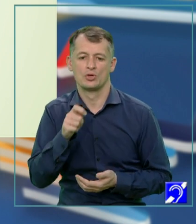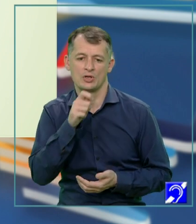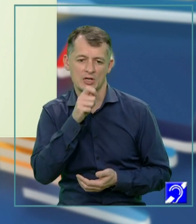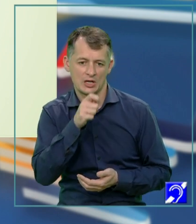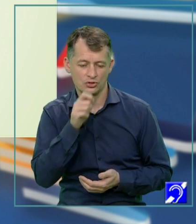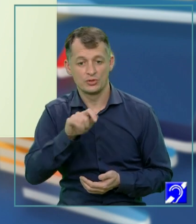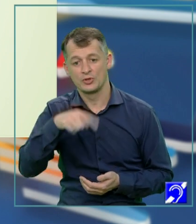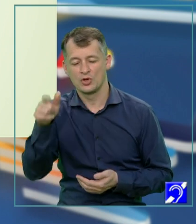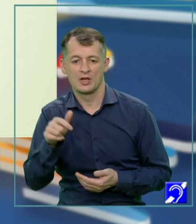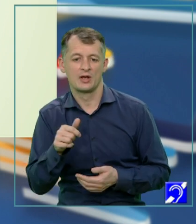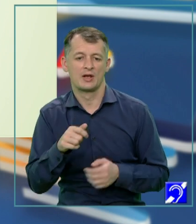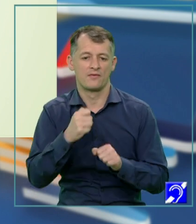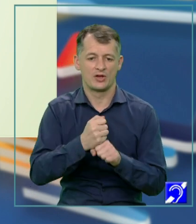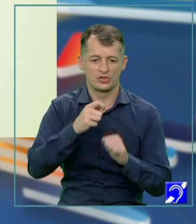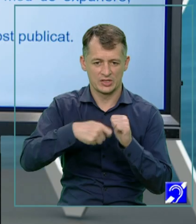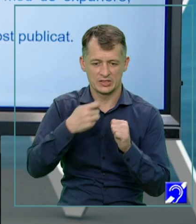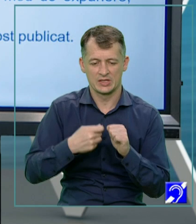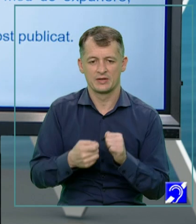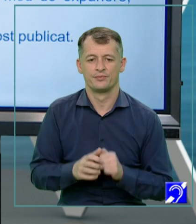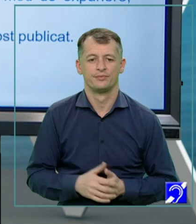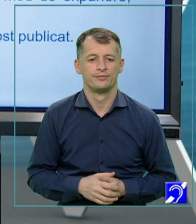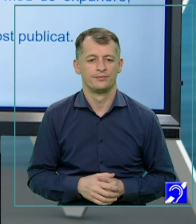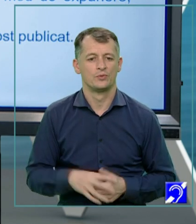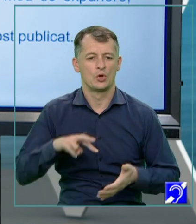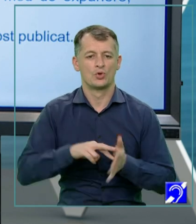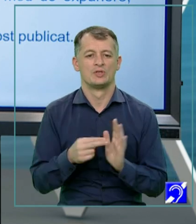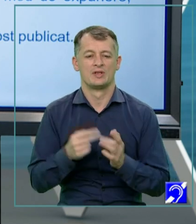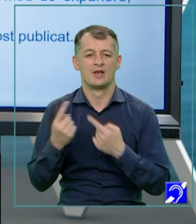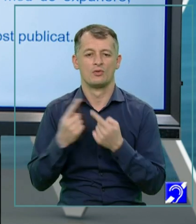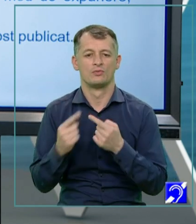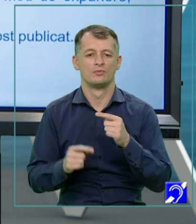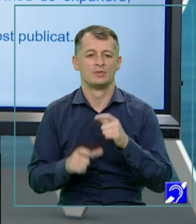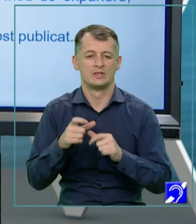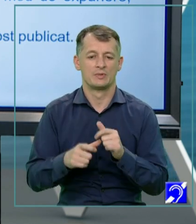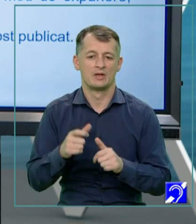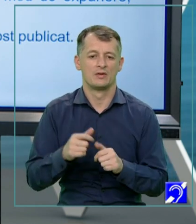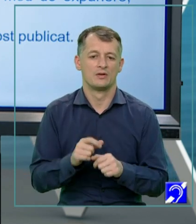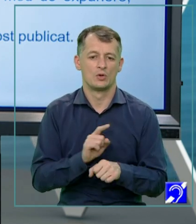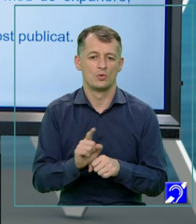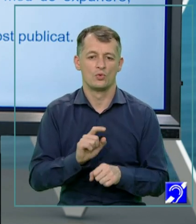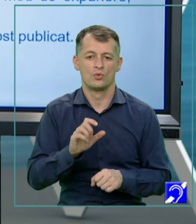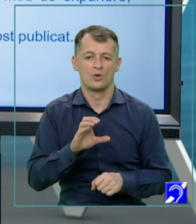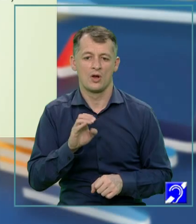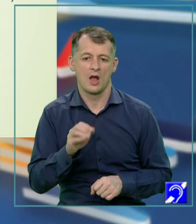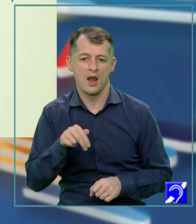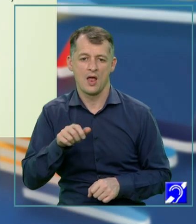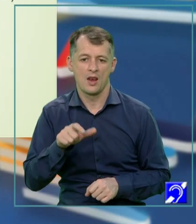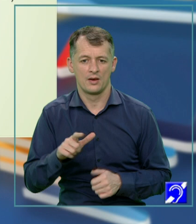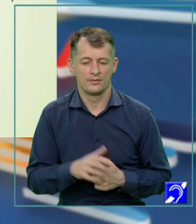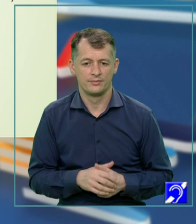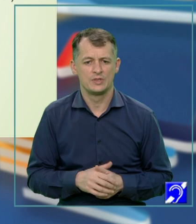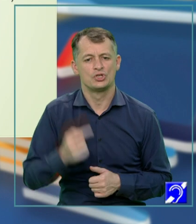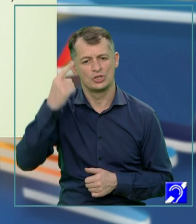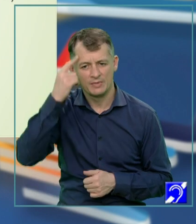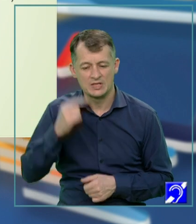maestrul Radu Beligana. Organizarea dialogului în funcție de factorul canal. Știm că există dialog oral, de tip